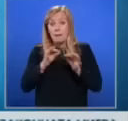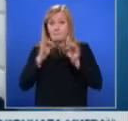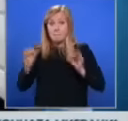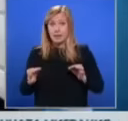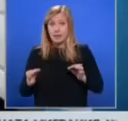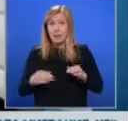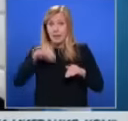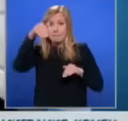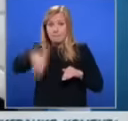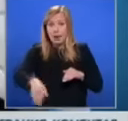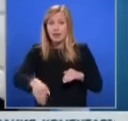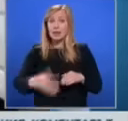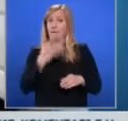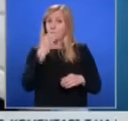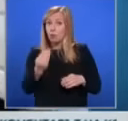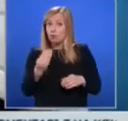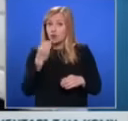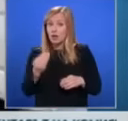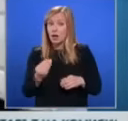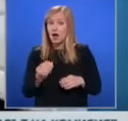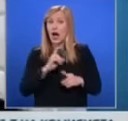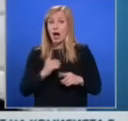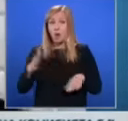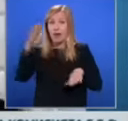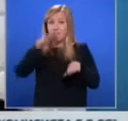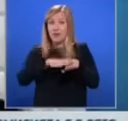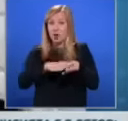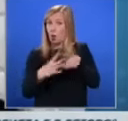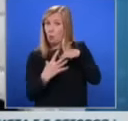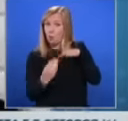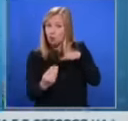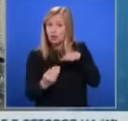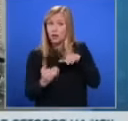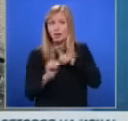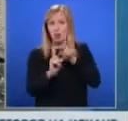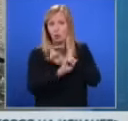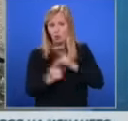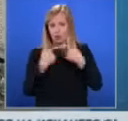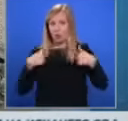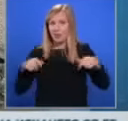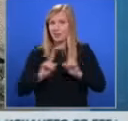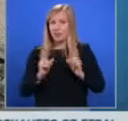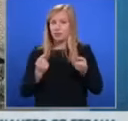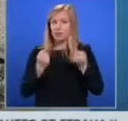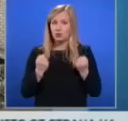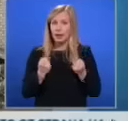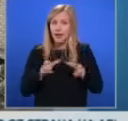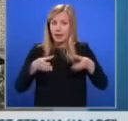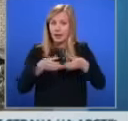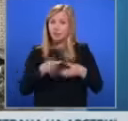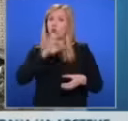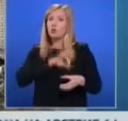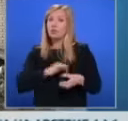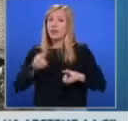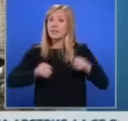пред боса, а не върху самия бос, защото тогава вече мисля, че никога ги нямаше да оцелее. Групата успява да закара близо